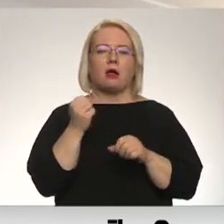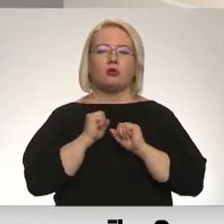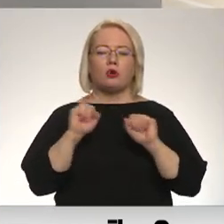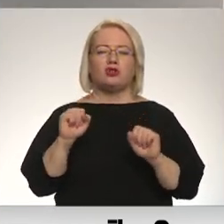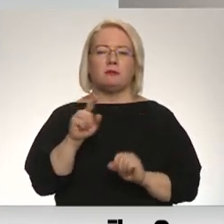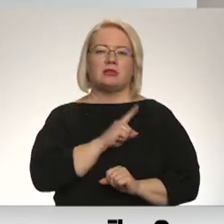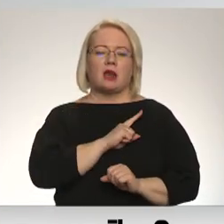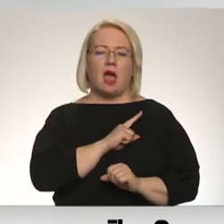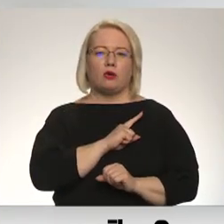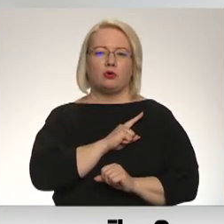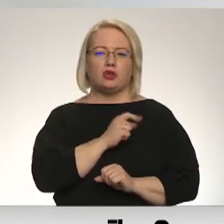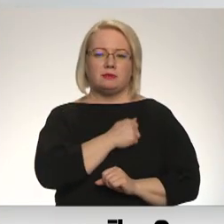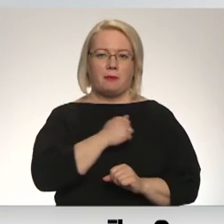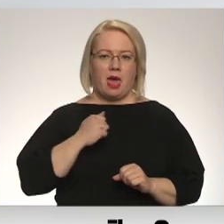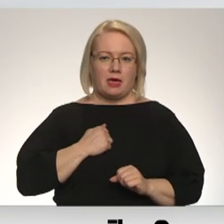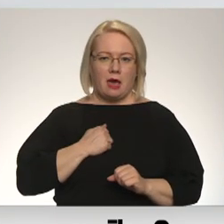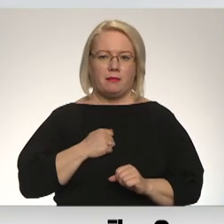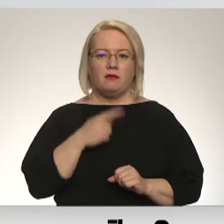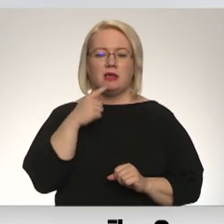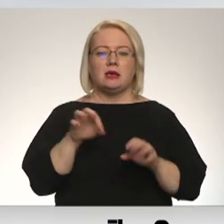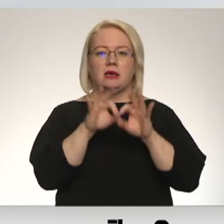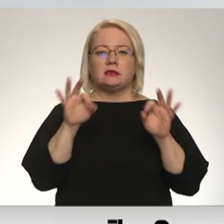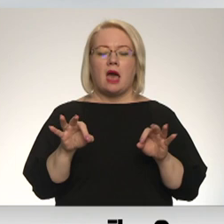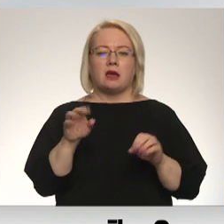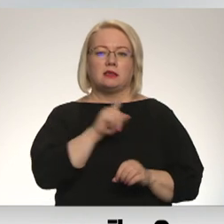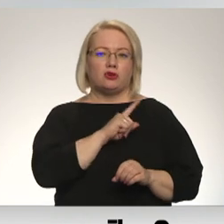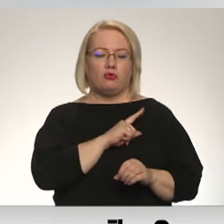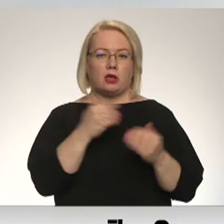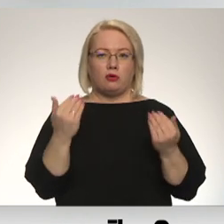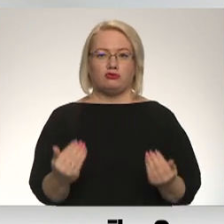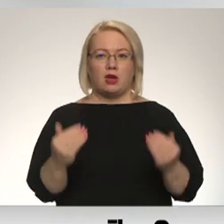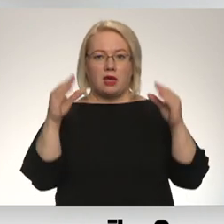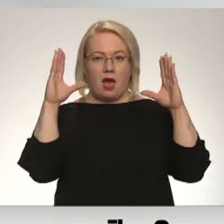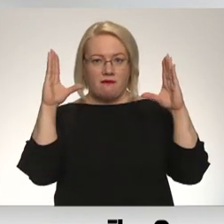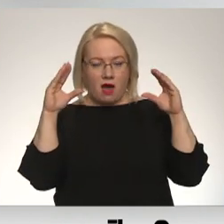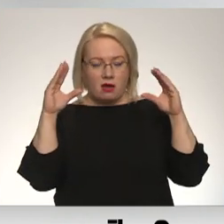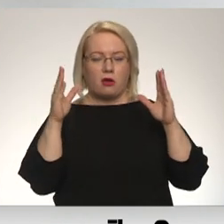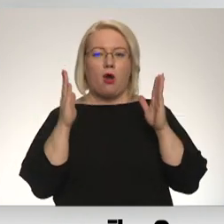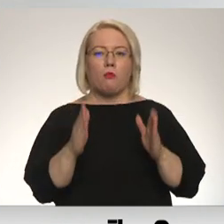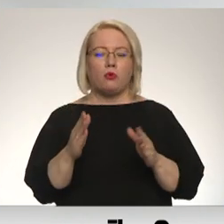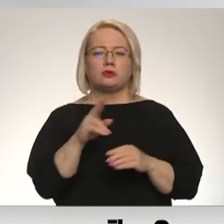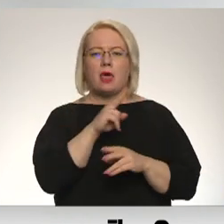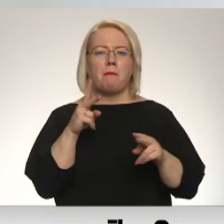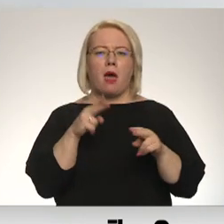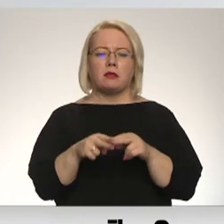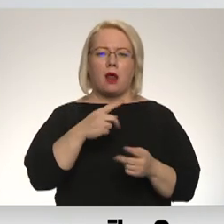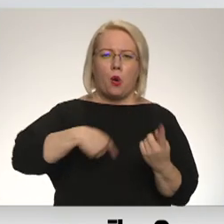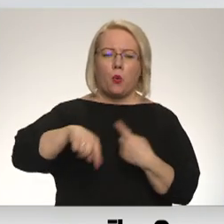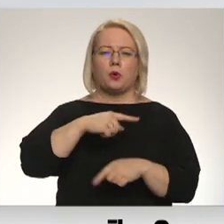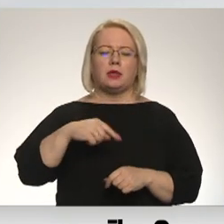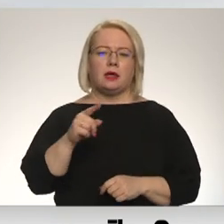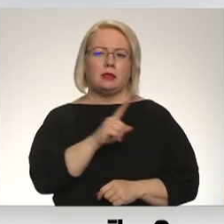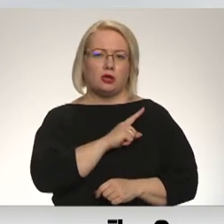Tur sāks jau no šī vakara dižūrēt un līdz rīt vakarām būs nepat jau dižūri. Papildus